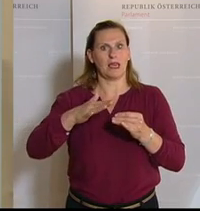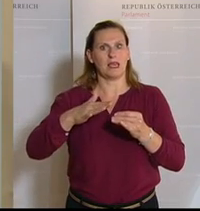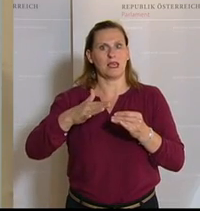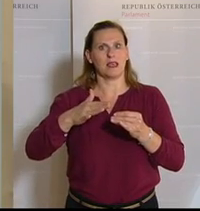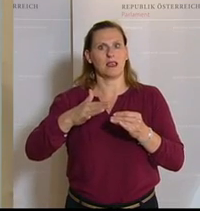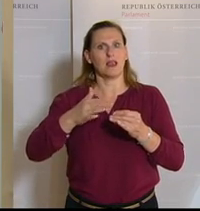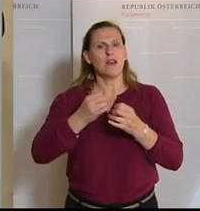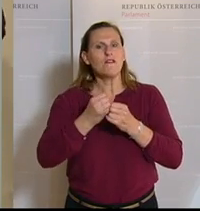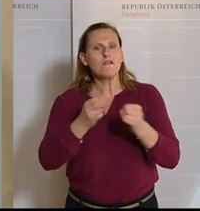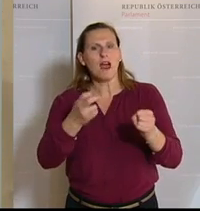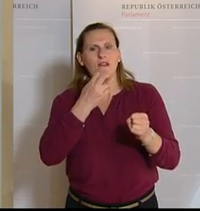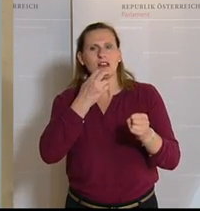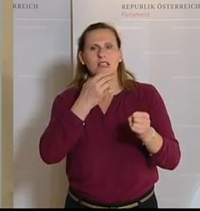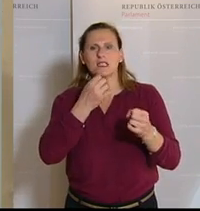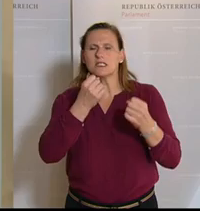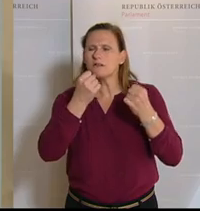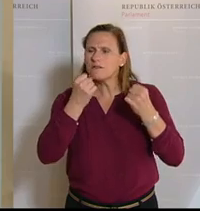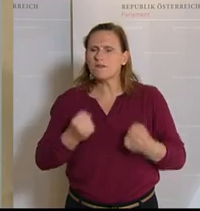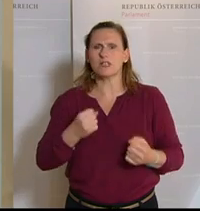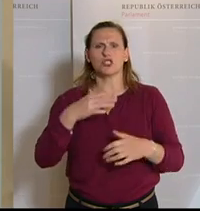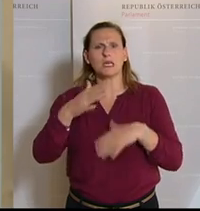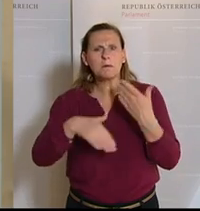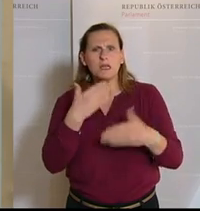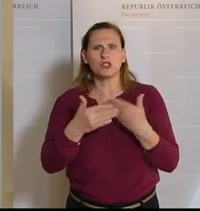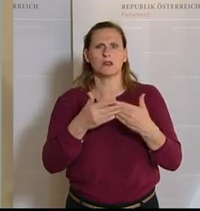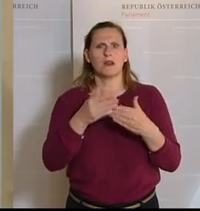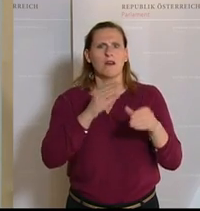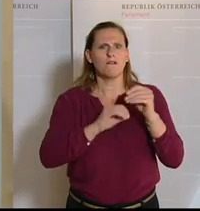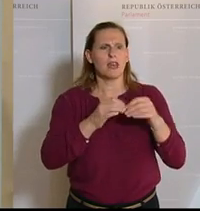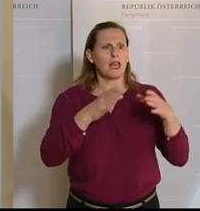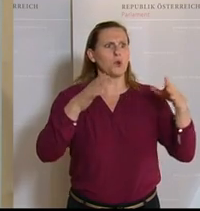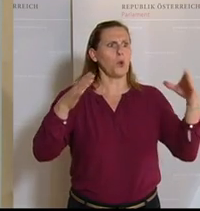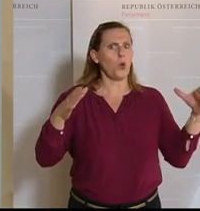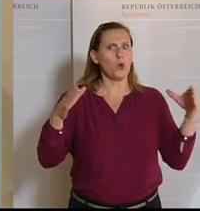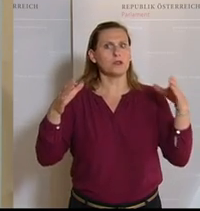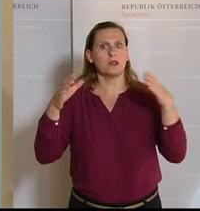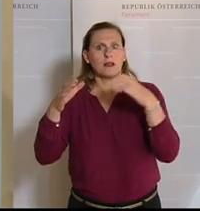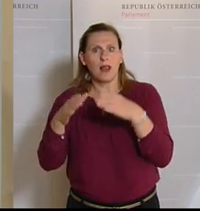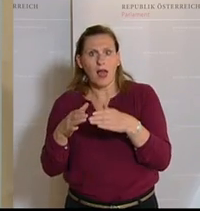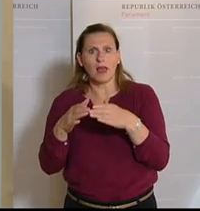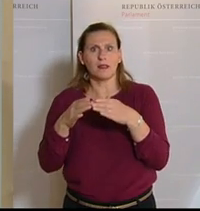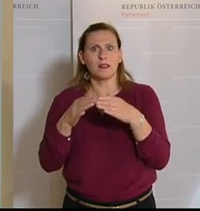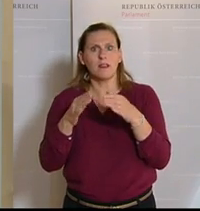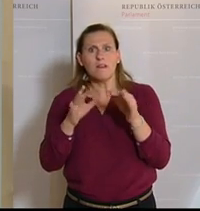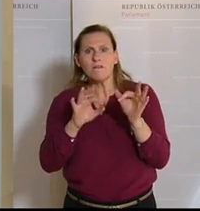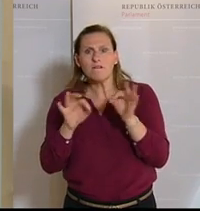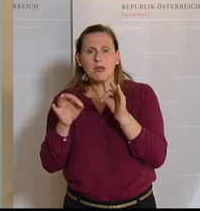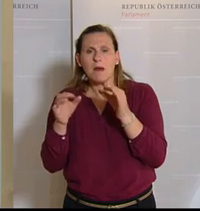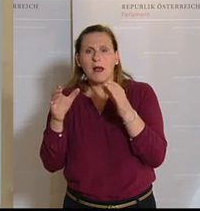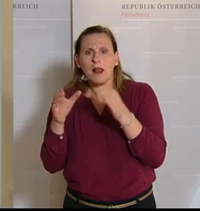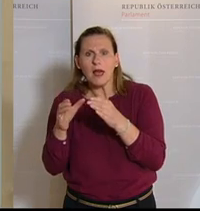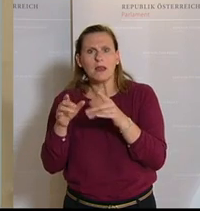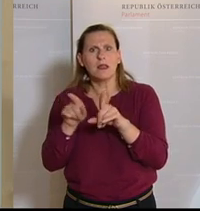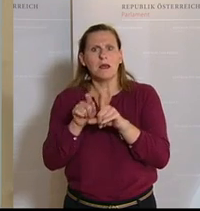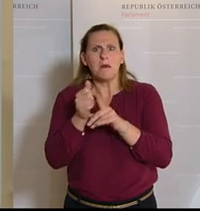Sektor ist ein unheimlich heterogener. Da gibt es kleine Vereine, große Vereine, gemeinnützige GSMBHs. Da gibt es welche, die haben das ganz gut im